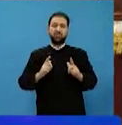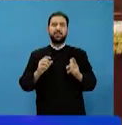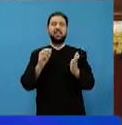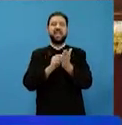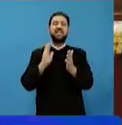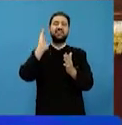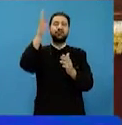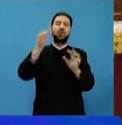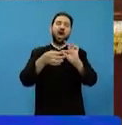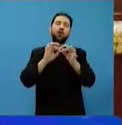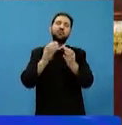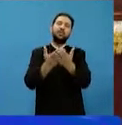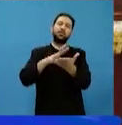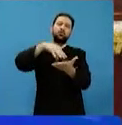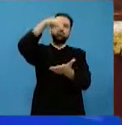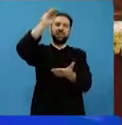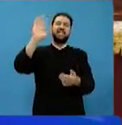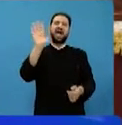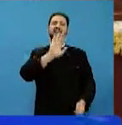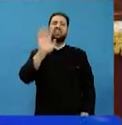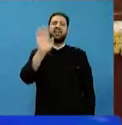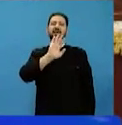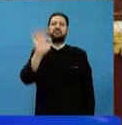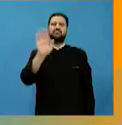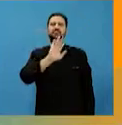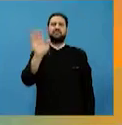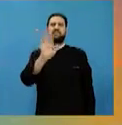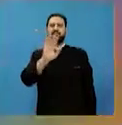viitoare la cuvânt pentru suflet. La revedere.